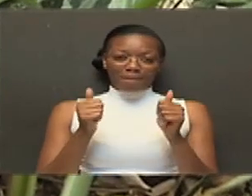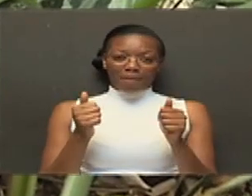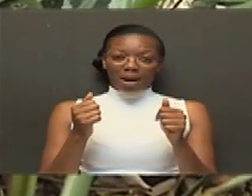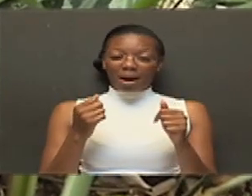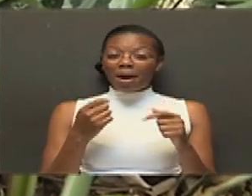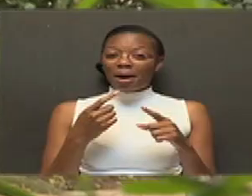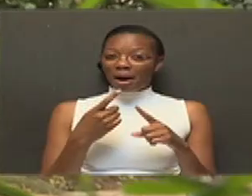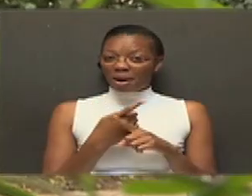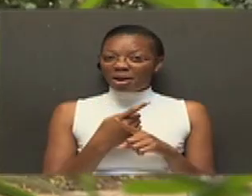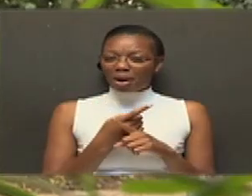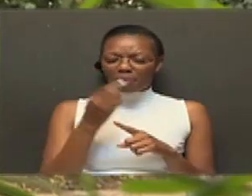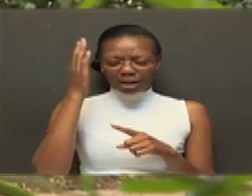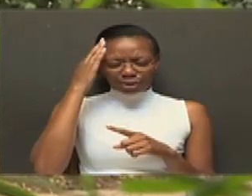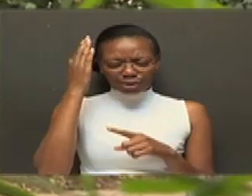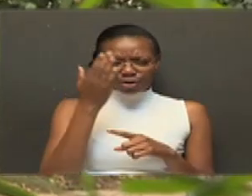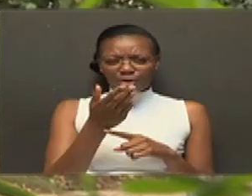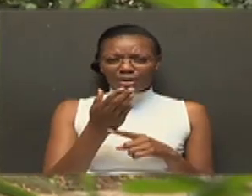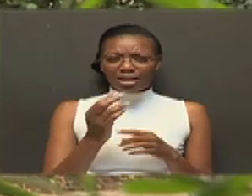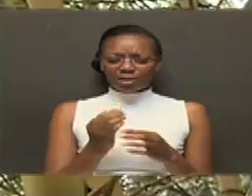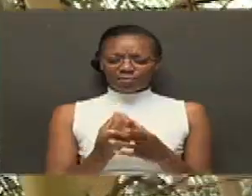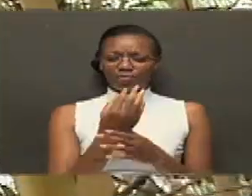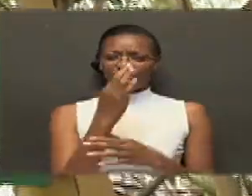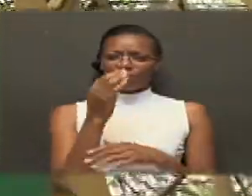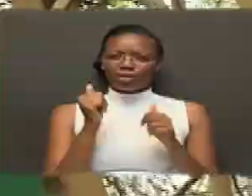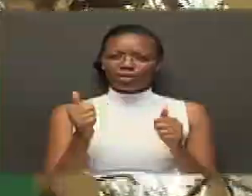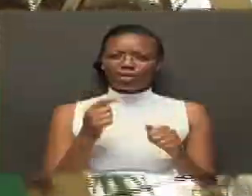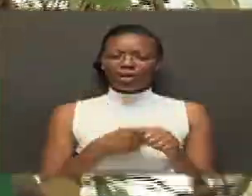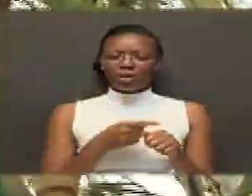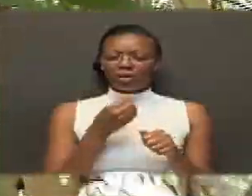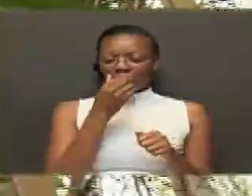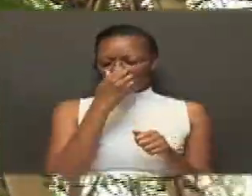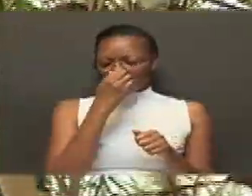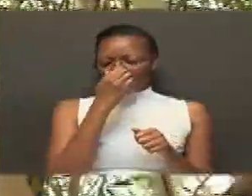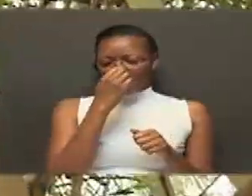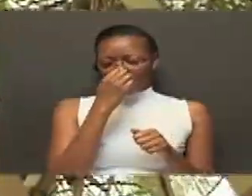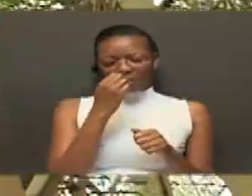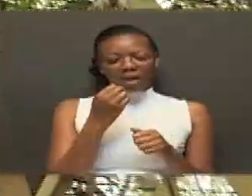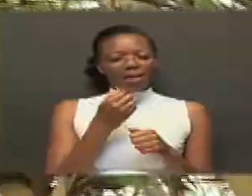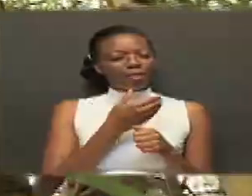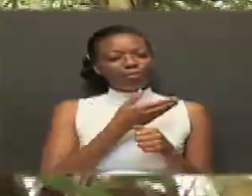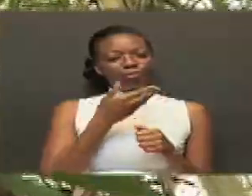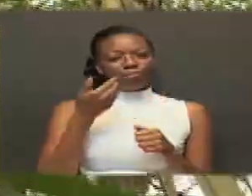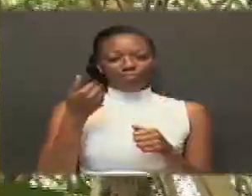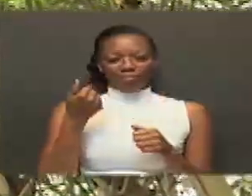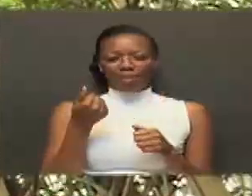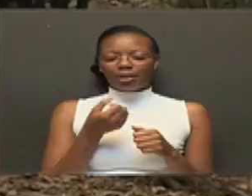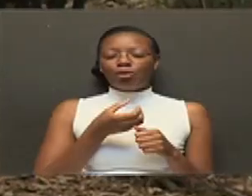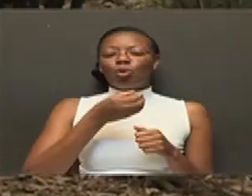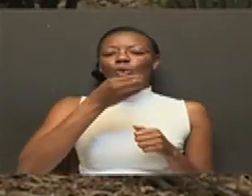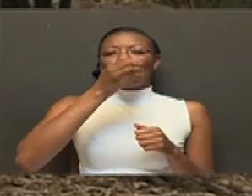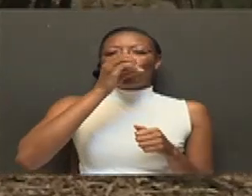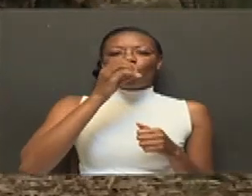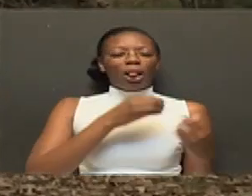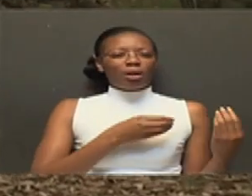uliyua mti huu ni mzuri sana kwa kutibu homa Sihayotu Kuna mabomengi sana kuhusu